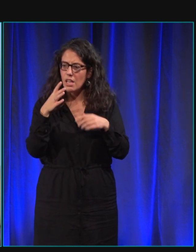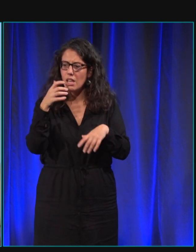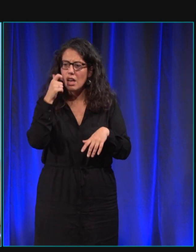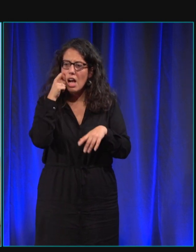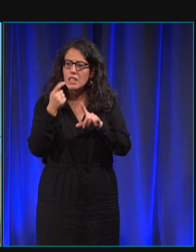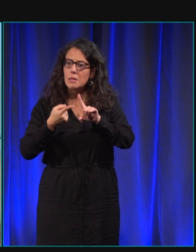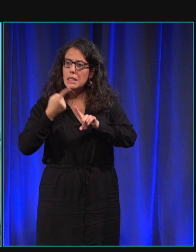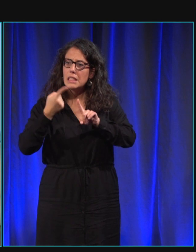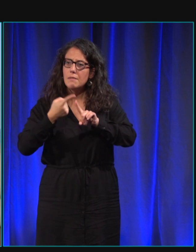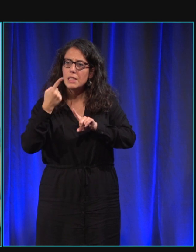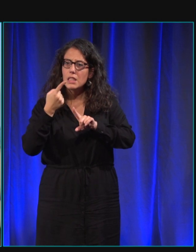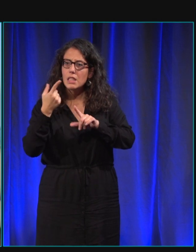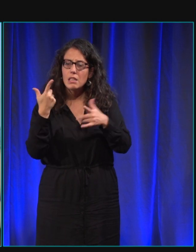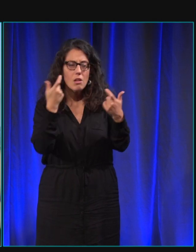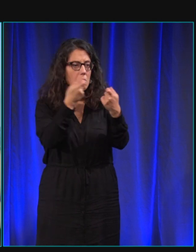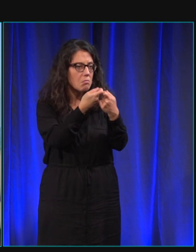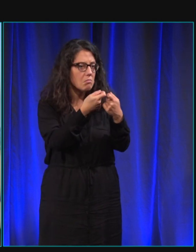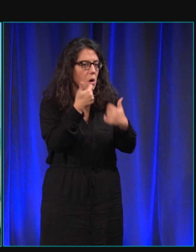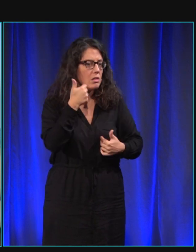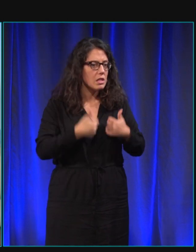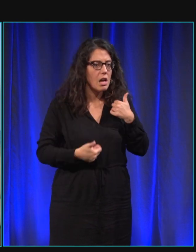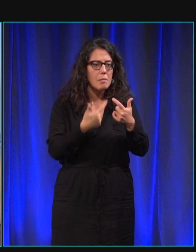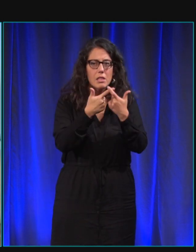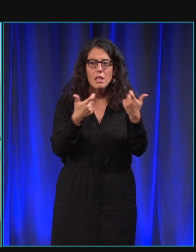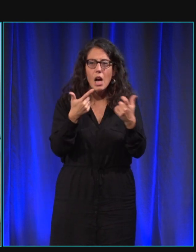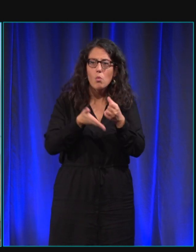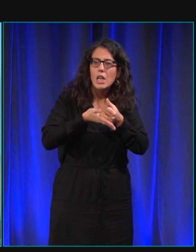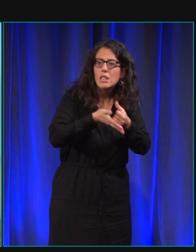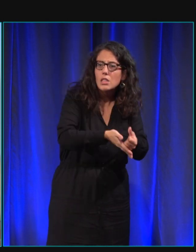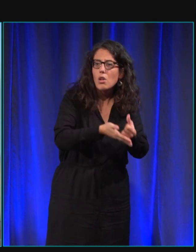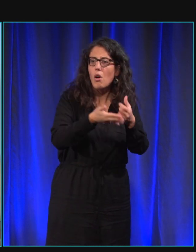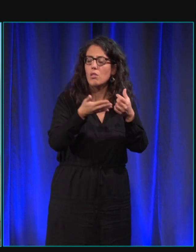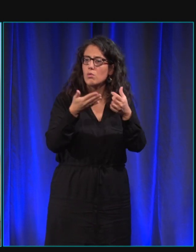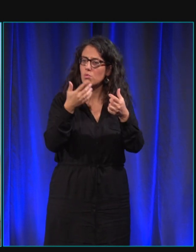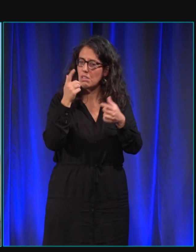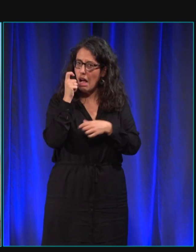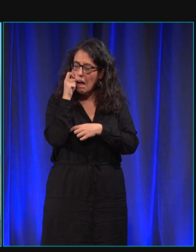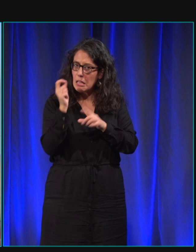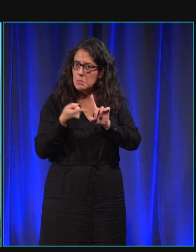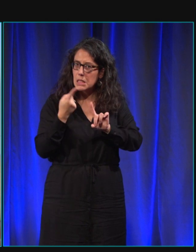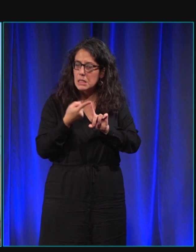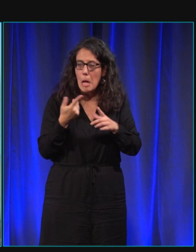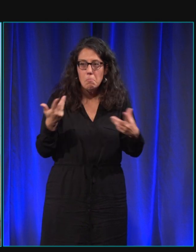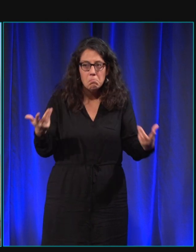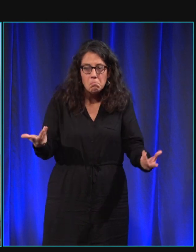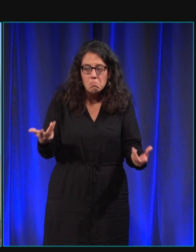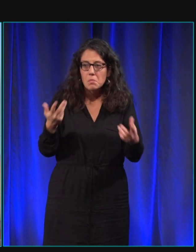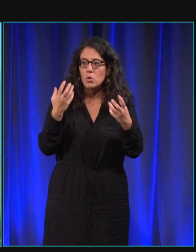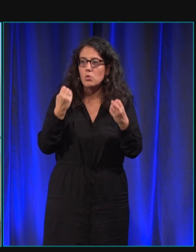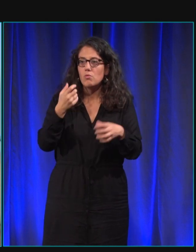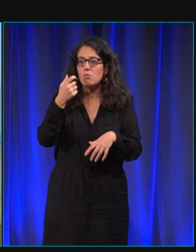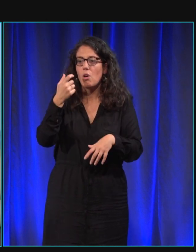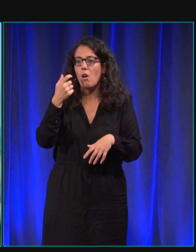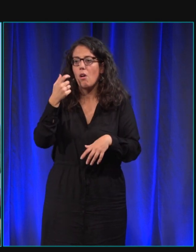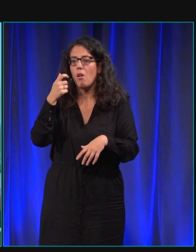pour ces fonctions là de chiens d'assistance et d'ailleurs qui sont différentes de chiens d'éveil etc je crois que les lignées qui existent ce sont des lignées de